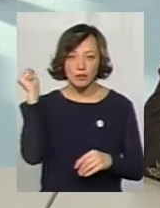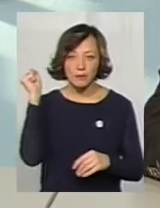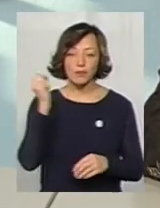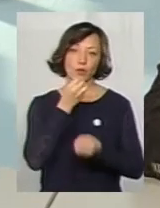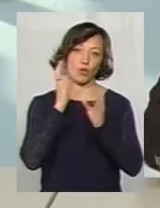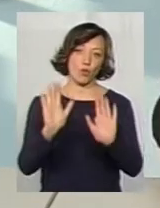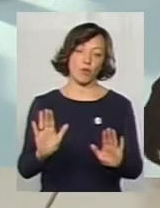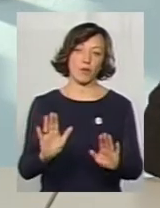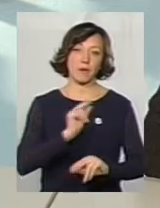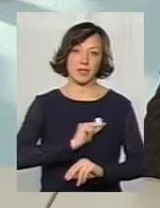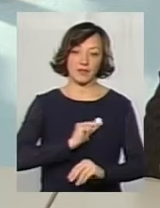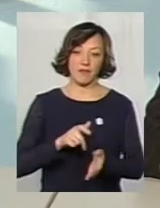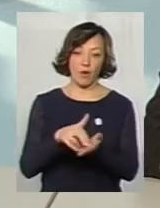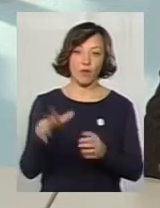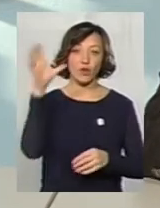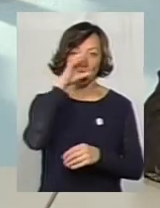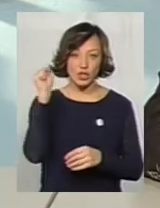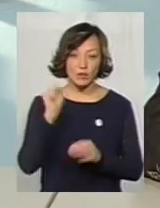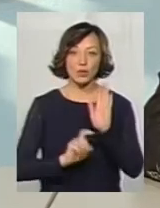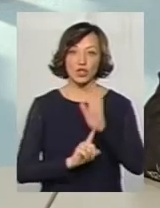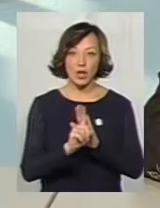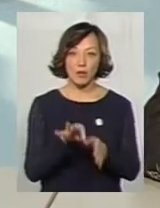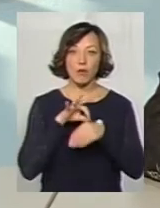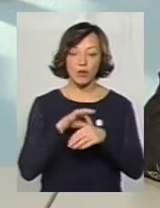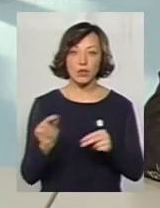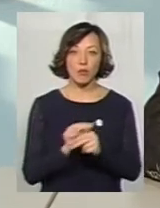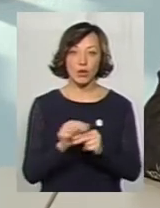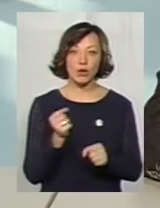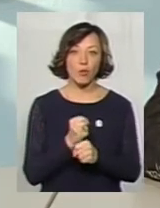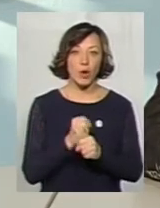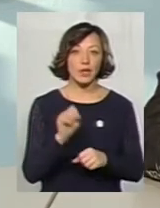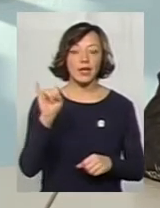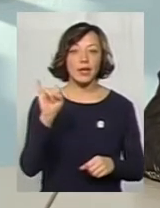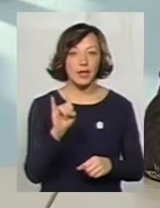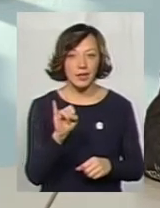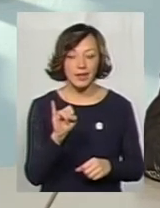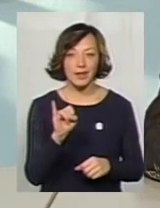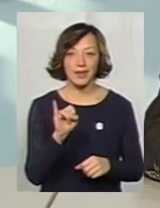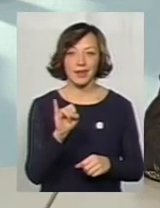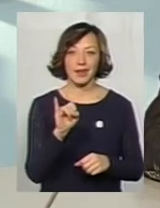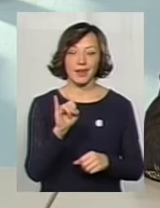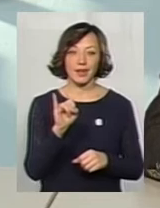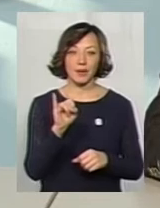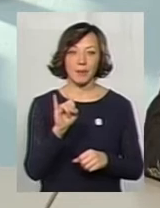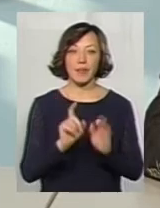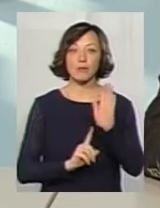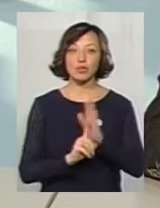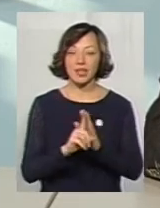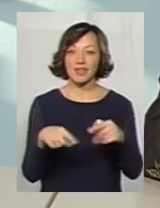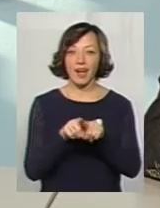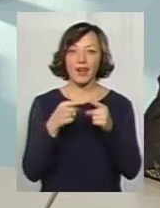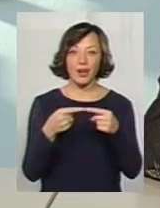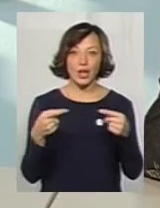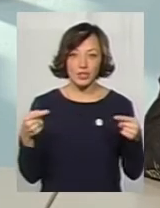Добре, дорожники виходять вночі і починають проводити робіт. І, скажімо, почалися такі